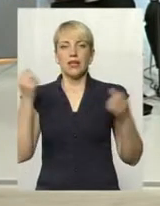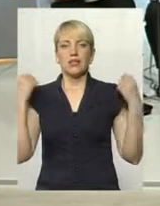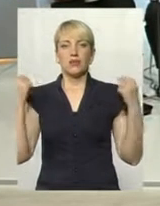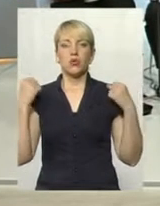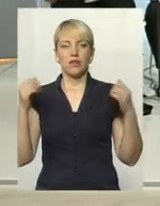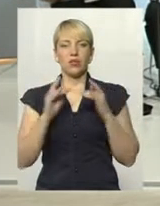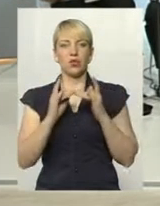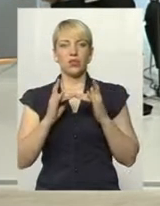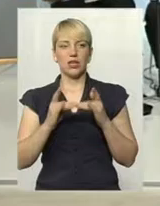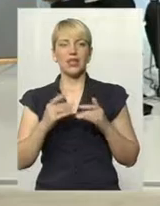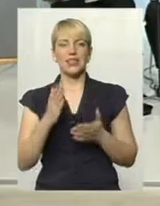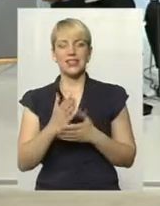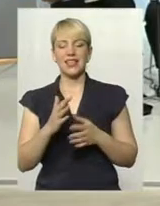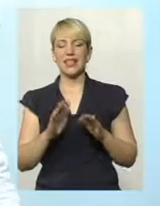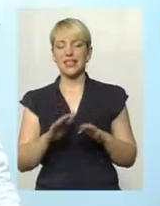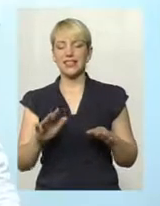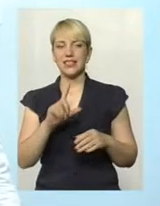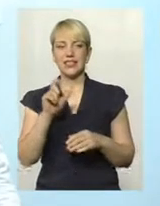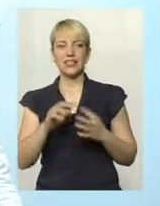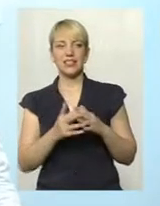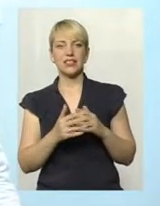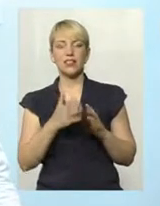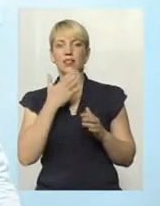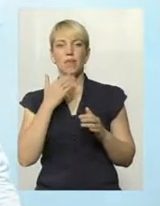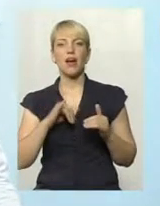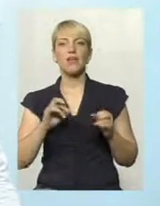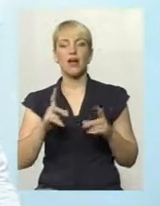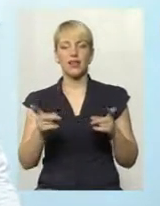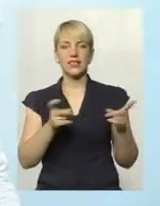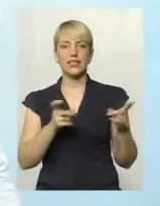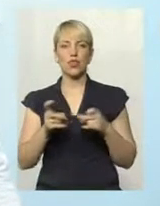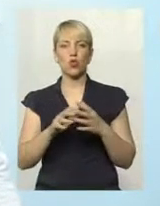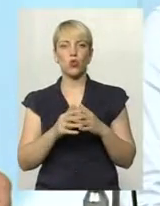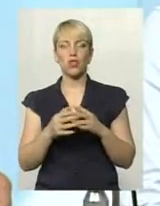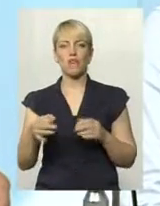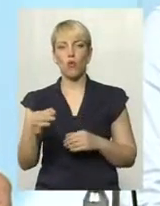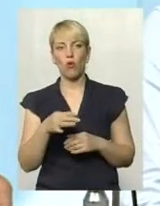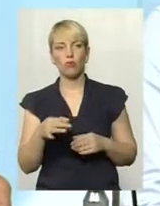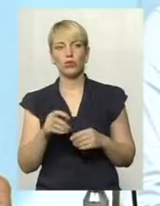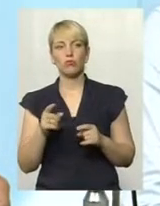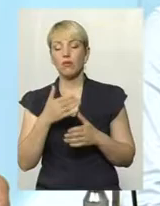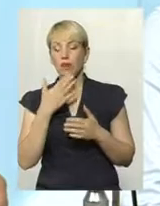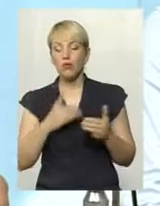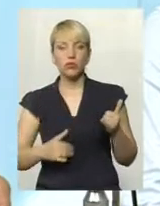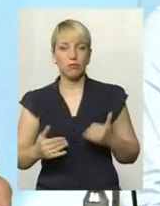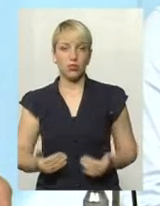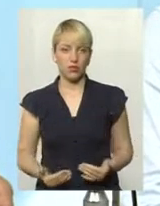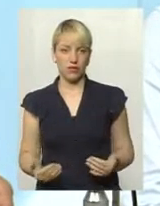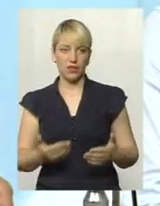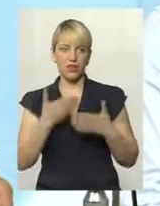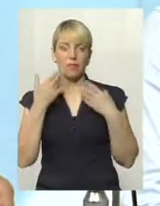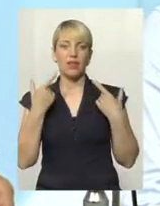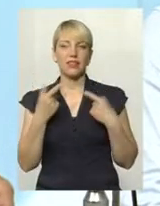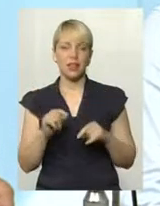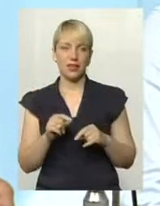села є, нормальні дітки, їх немає де затягнути сюди в область, щоб там десь вони поступили, їм немає де проживати. Немає де